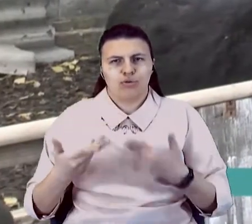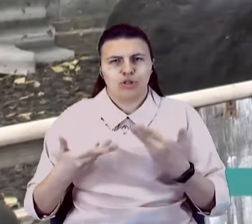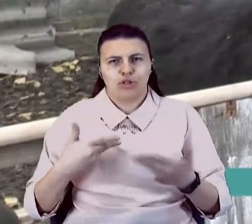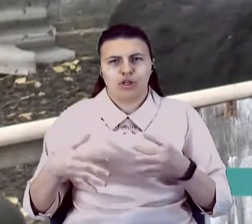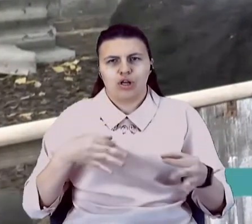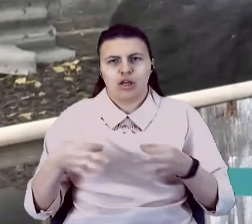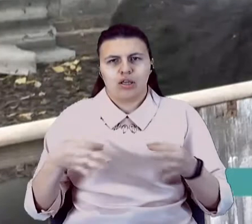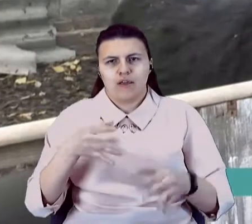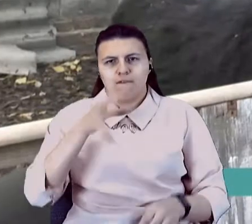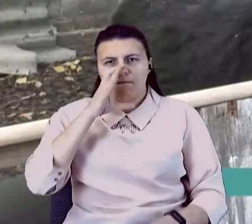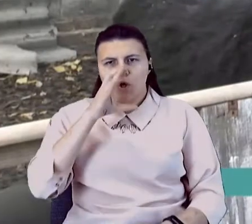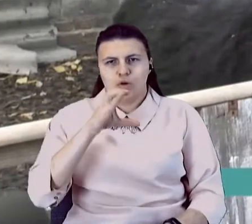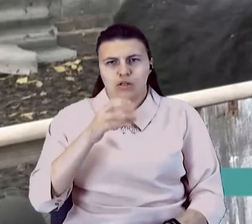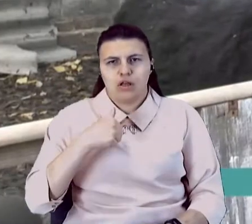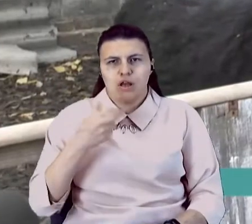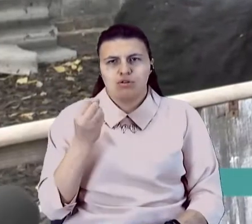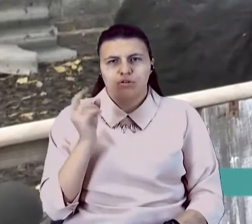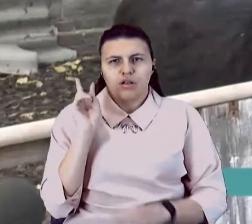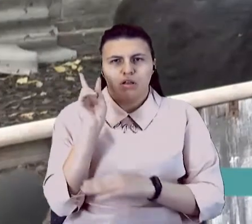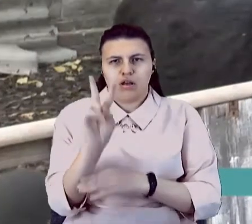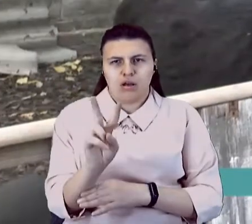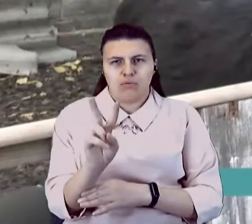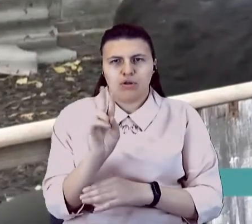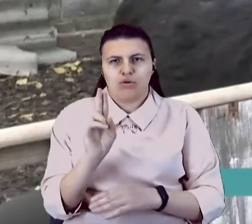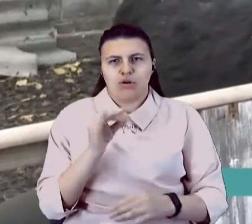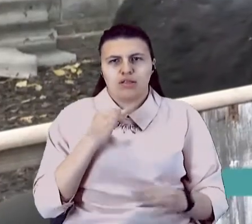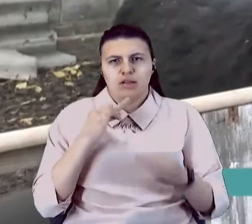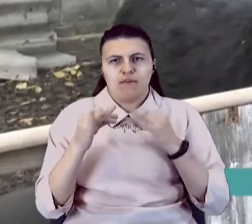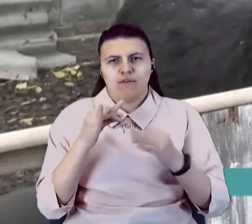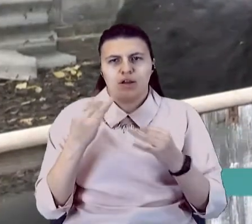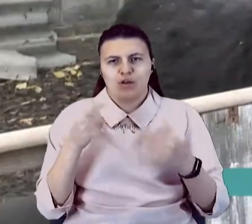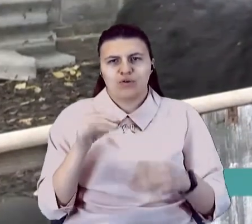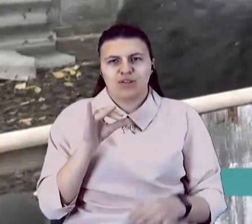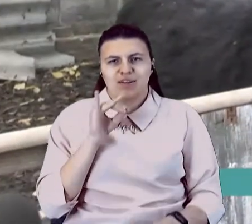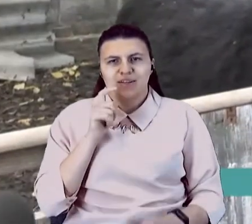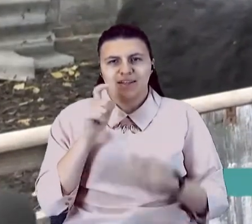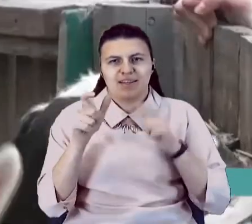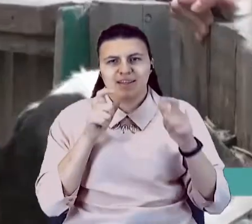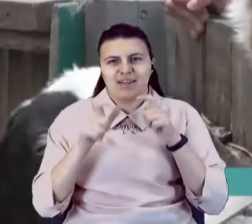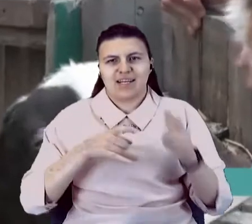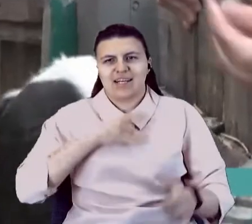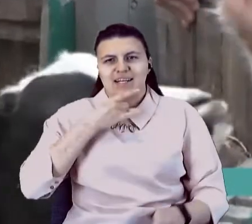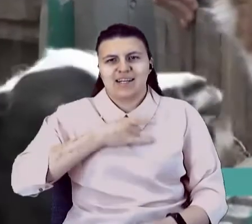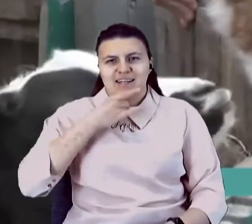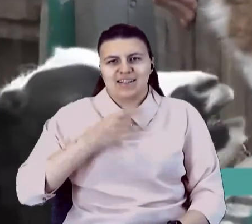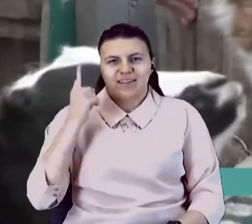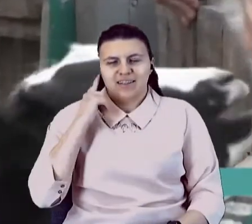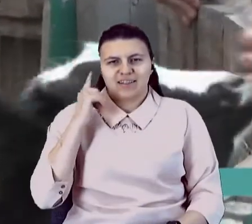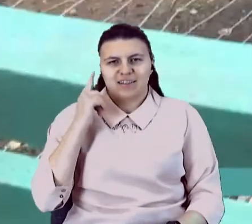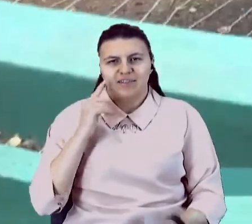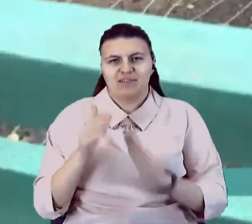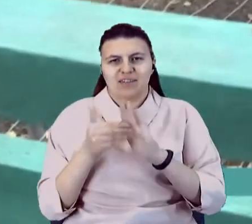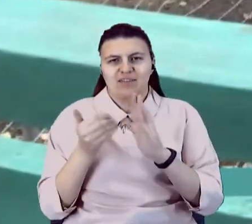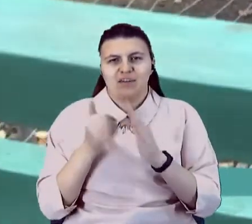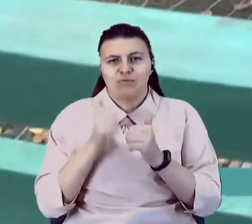підхожу до тролейбусного, тільки заговорю, а вони вже ікають, визивають мене. Кожну тварину можна погладити,